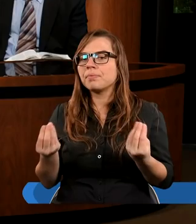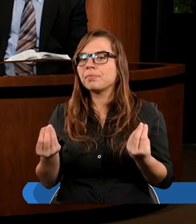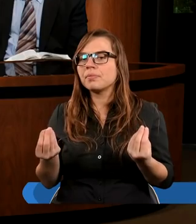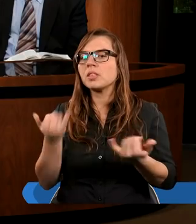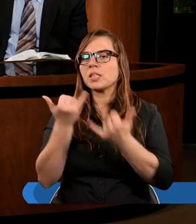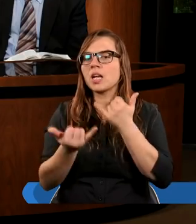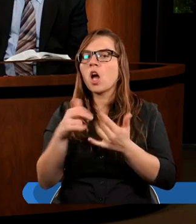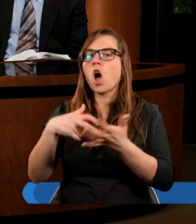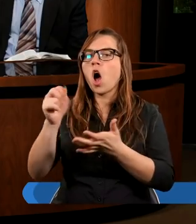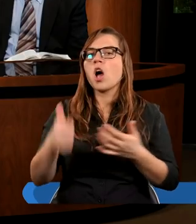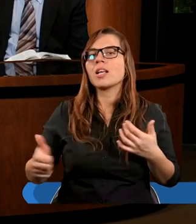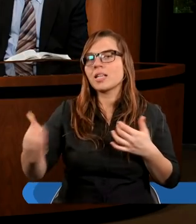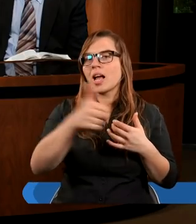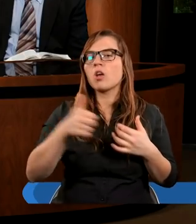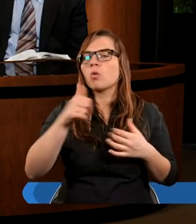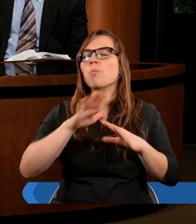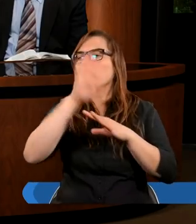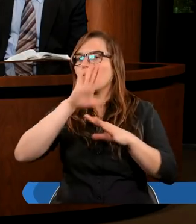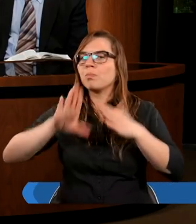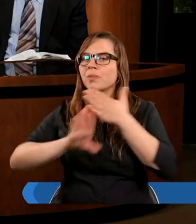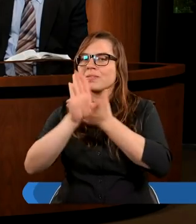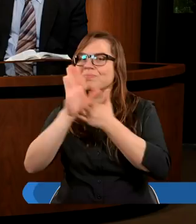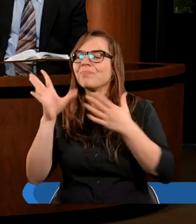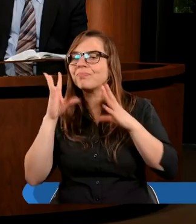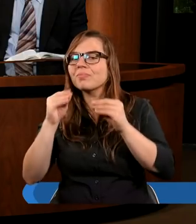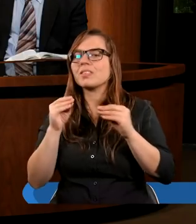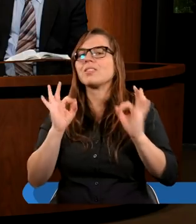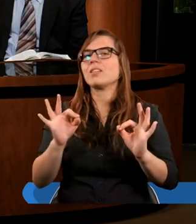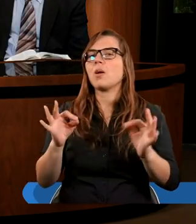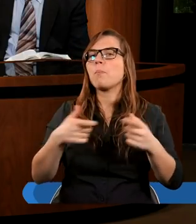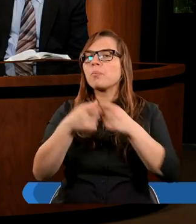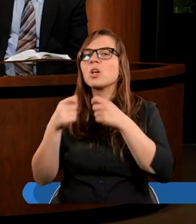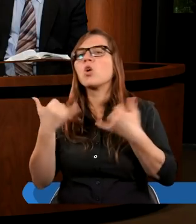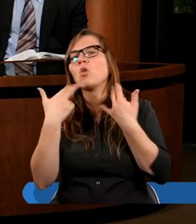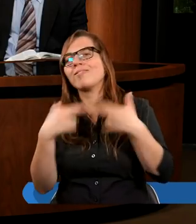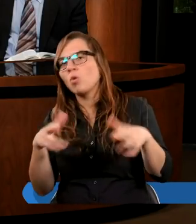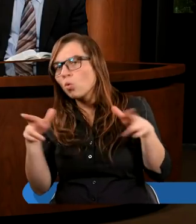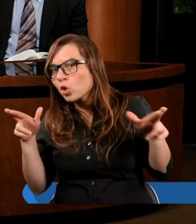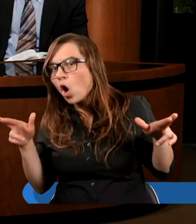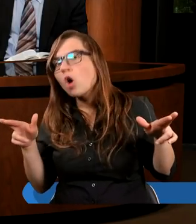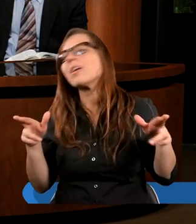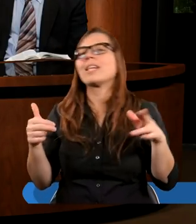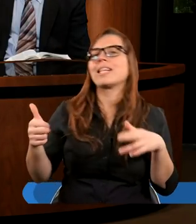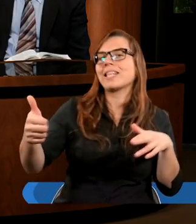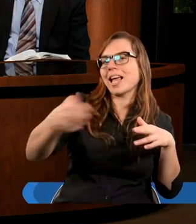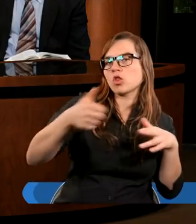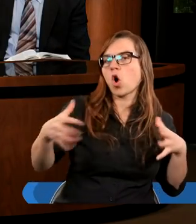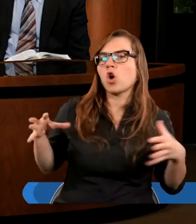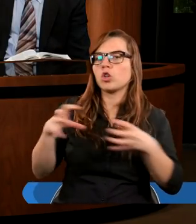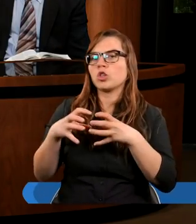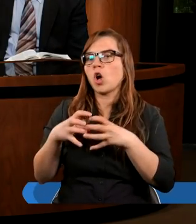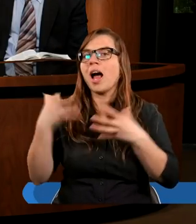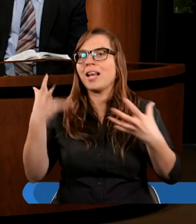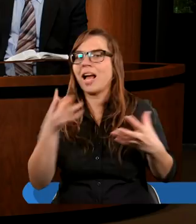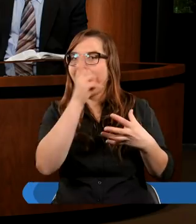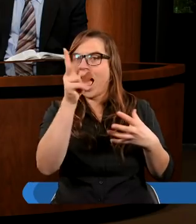Jeżeli chodzi o jedność, Bóg przedstawia to perfekcyjne połączenie różnorodności z jednością. Chce,